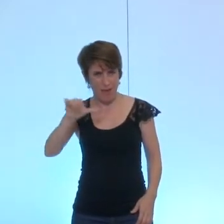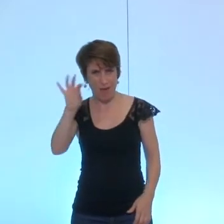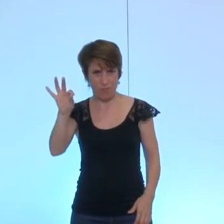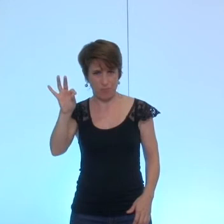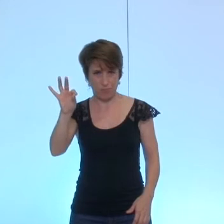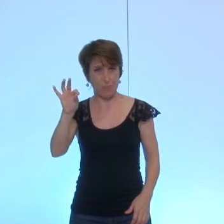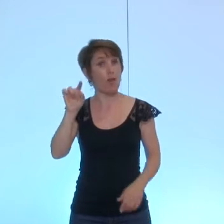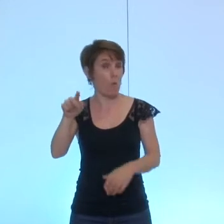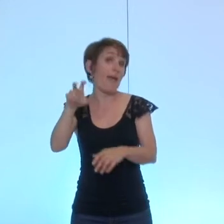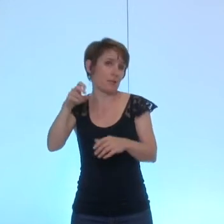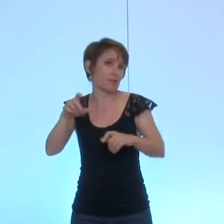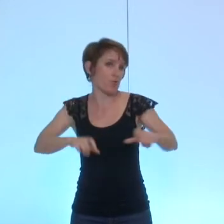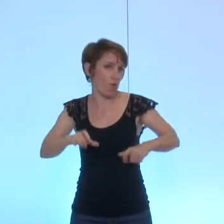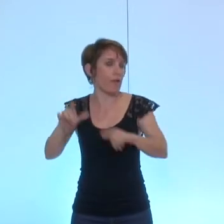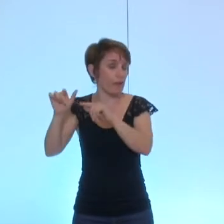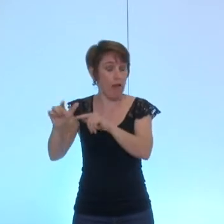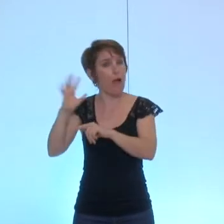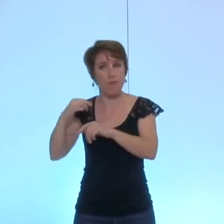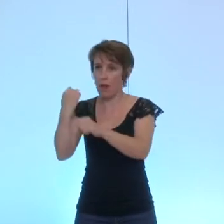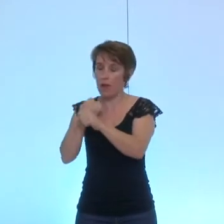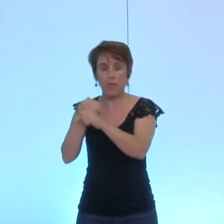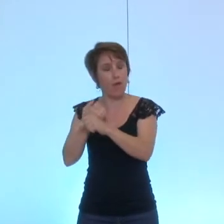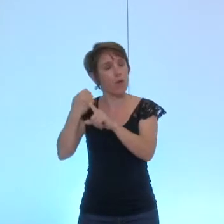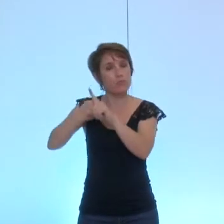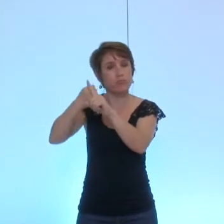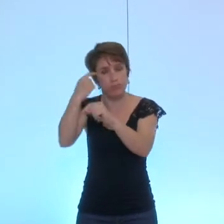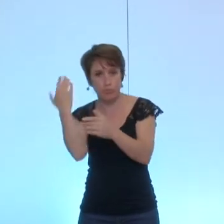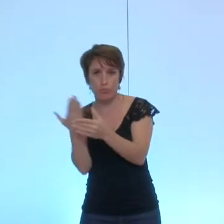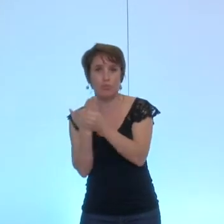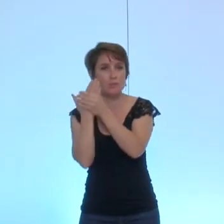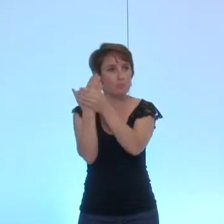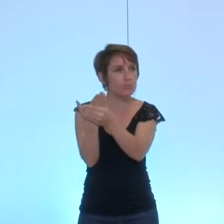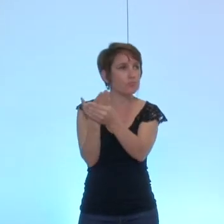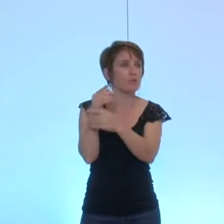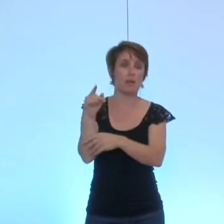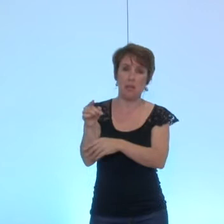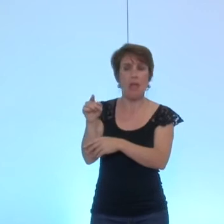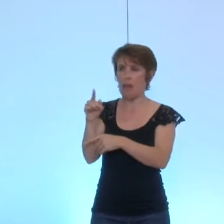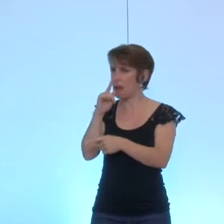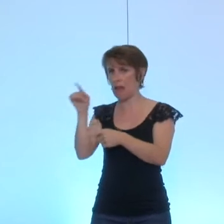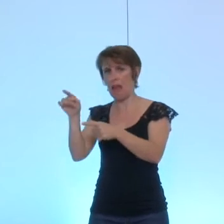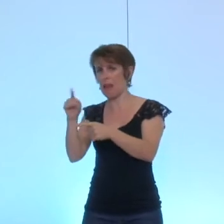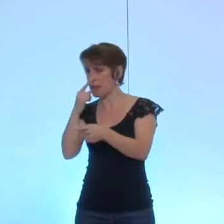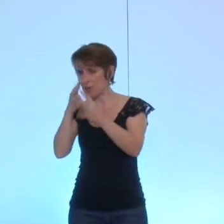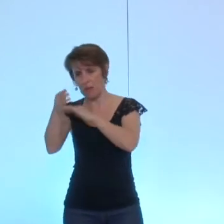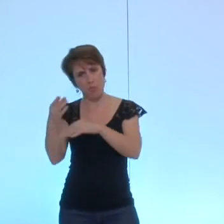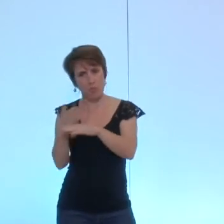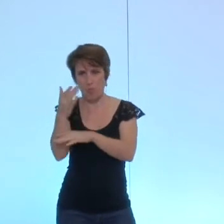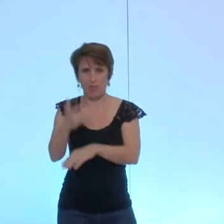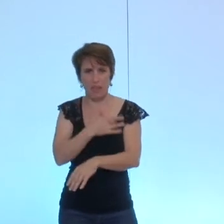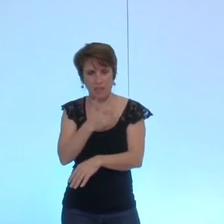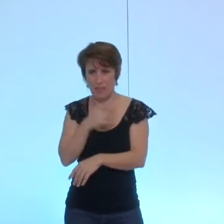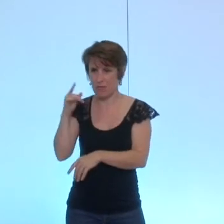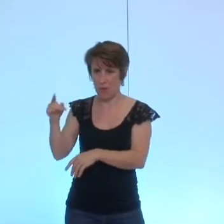dans beaucoup de groupes c'était un dossier qui était considéré comme très intéressant et qu'il fallait lancer elle a porté cette